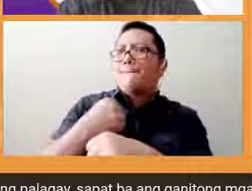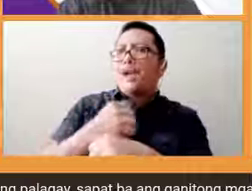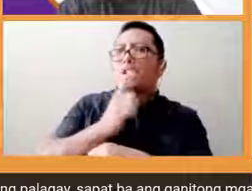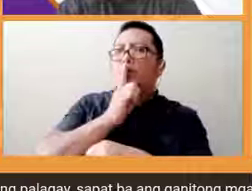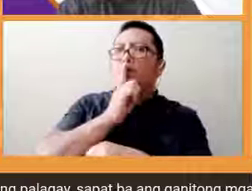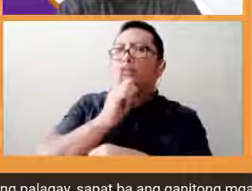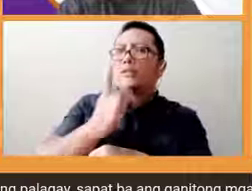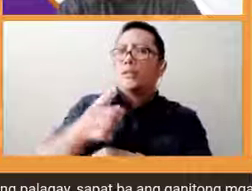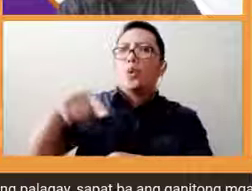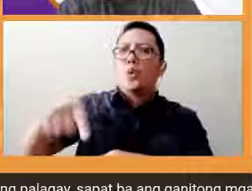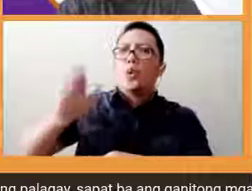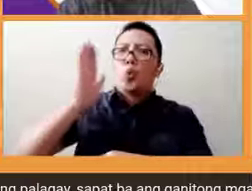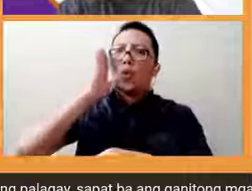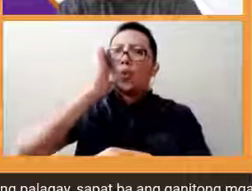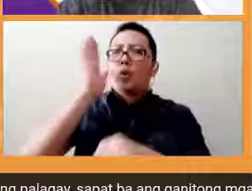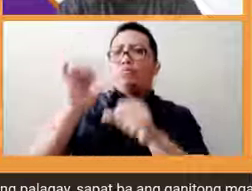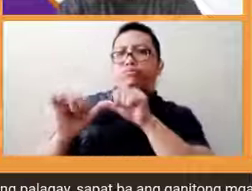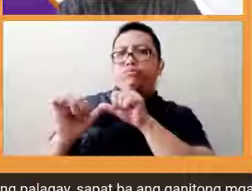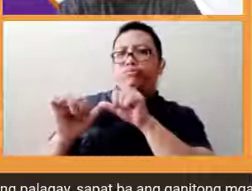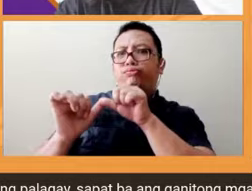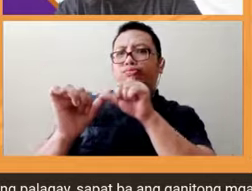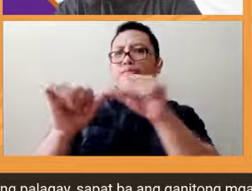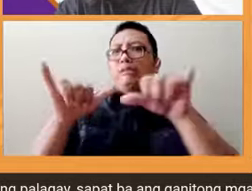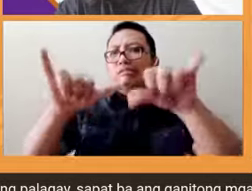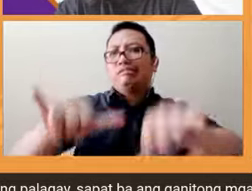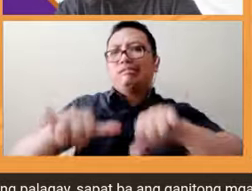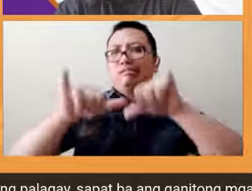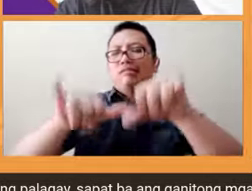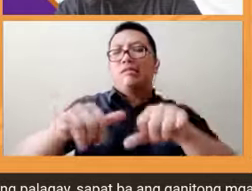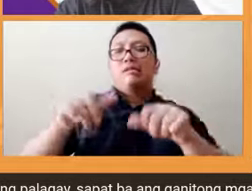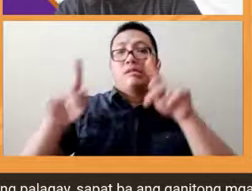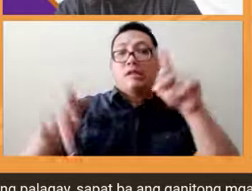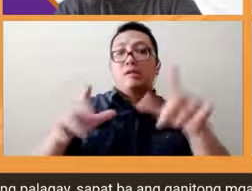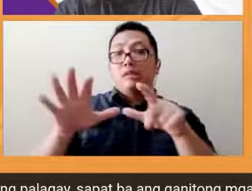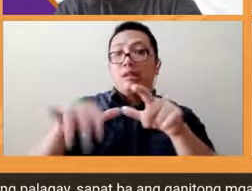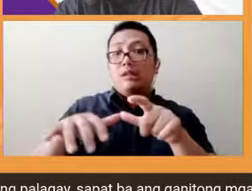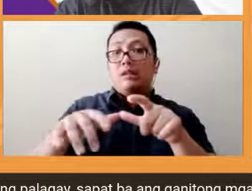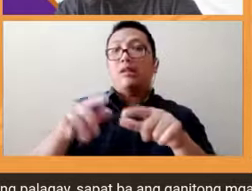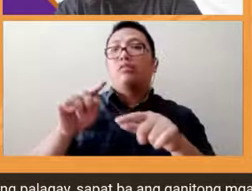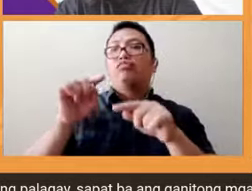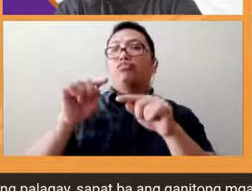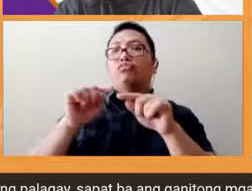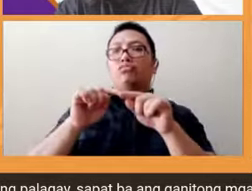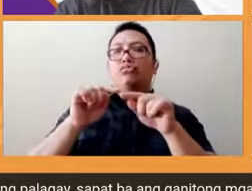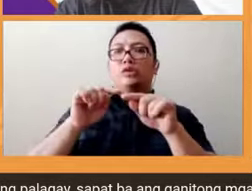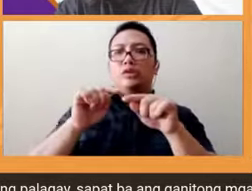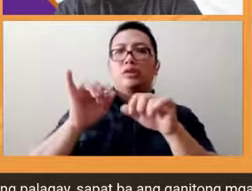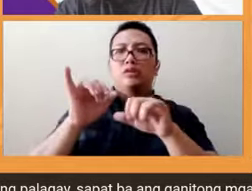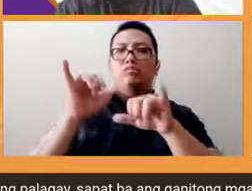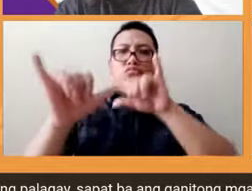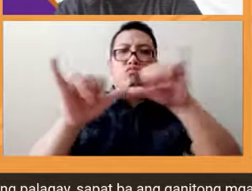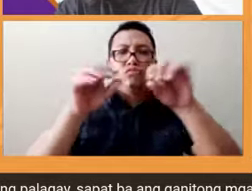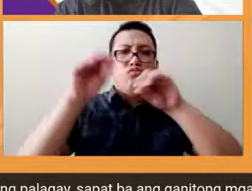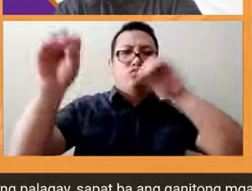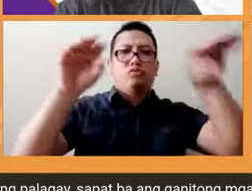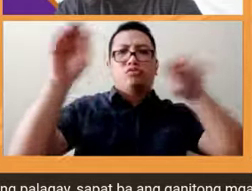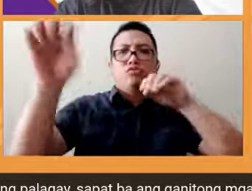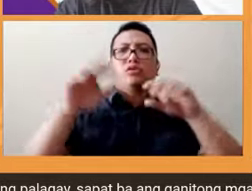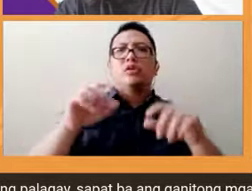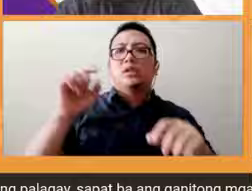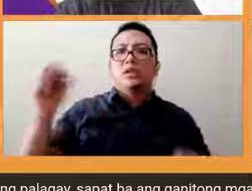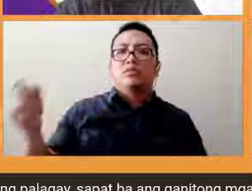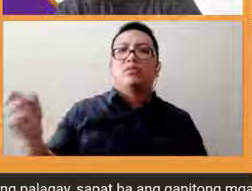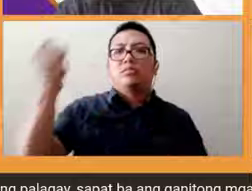okay persons with disabilities and other vulnerable sectors kung dapat mailagay ito talaga sa